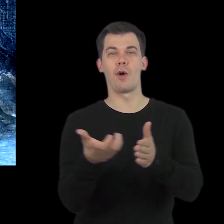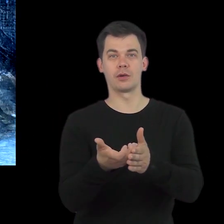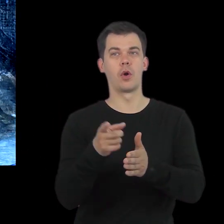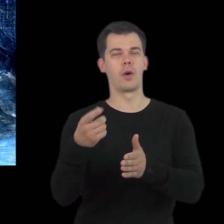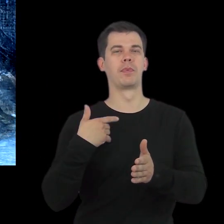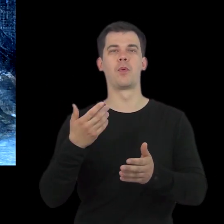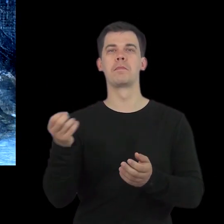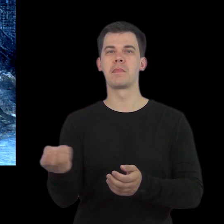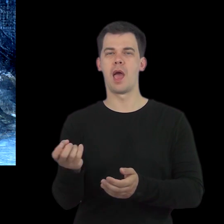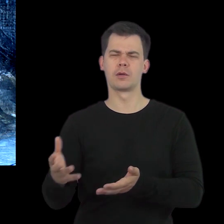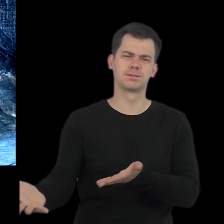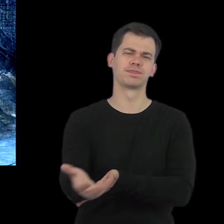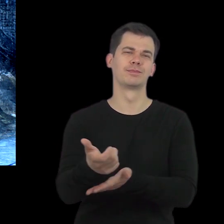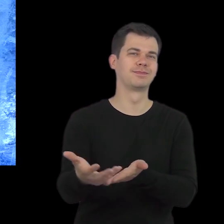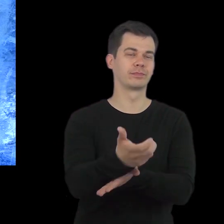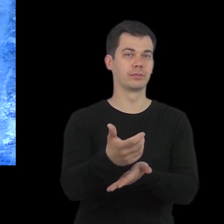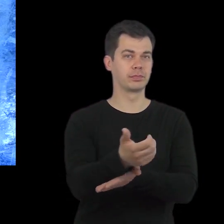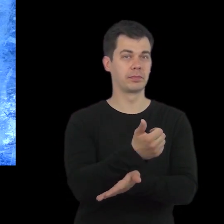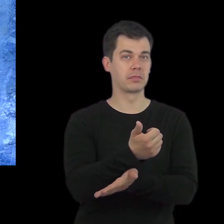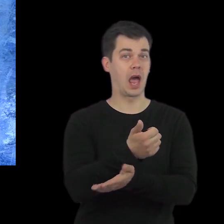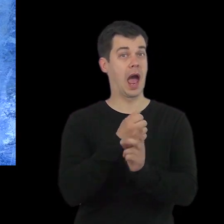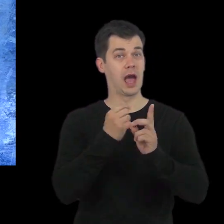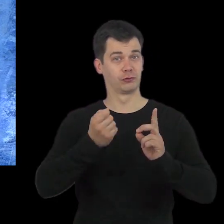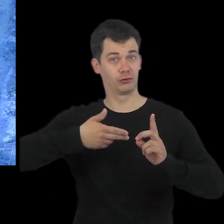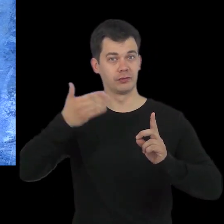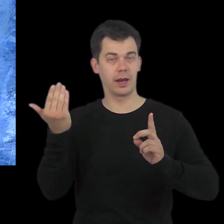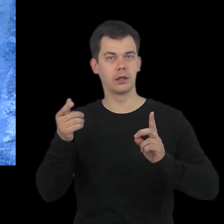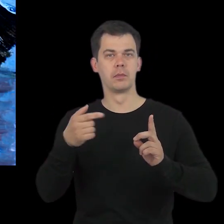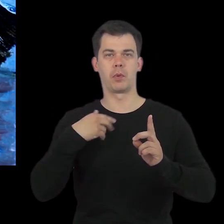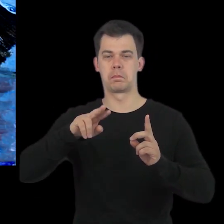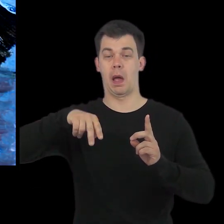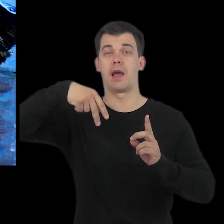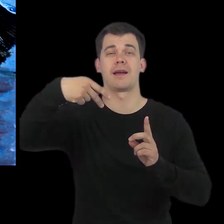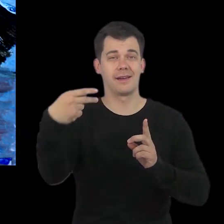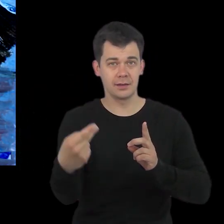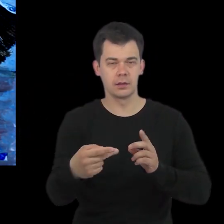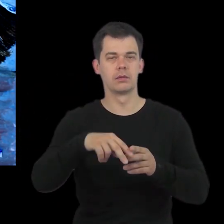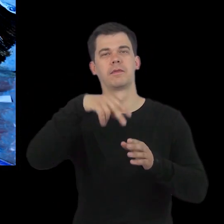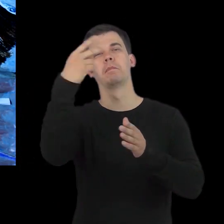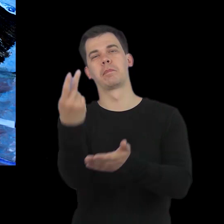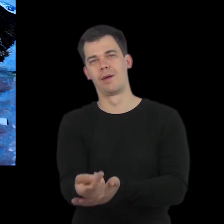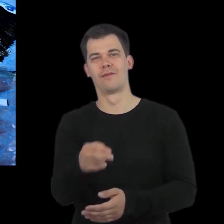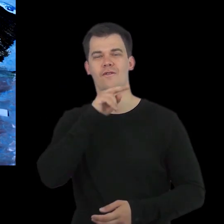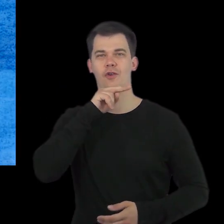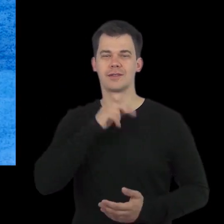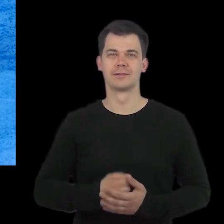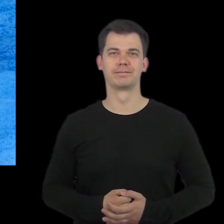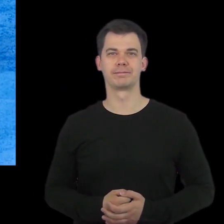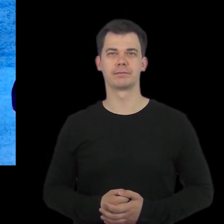wybierał piasek z Wisły. Pewnego dnia podczas pracy potknął się i wpadł do wody.